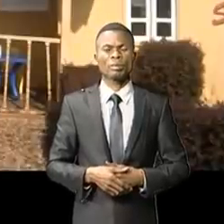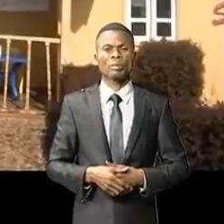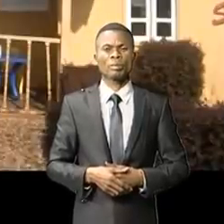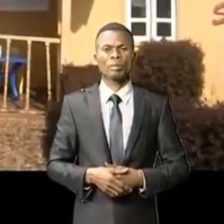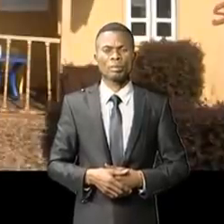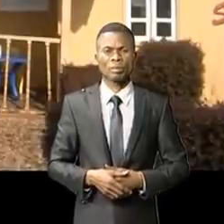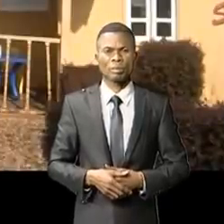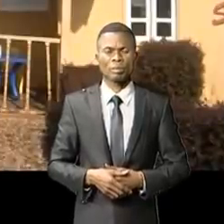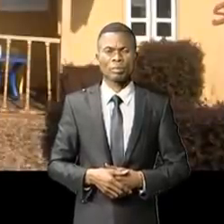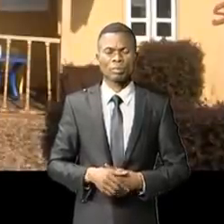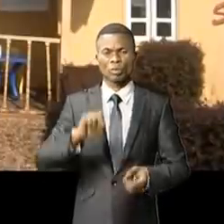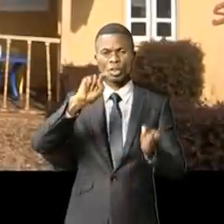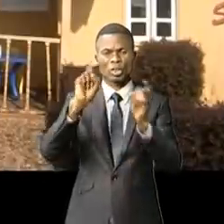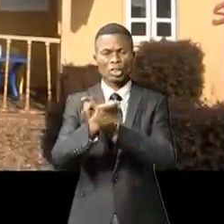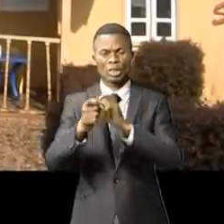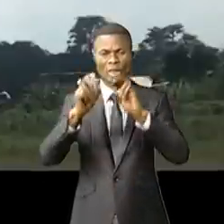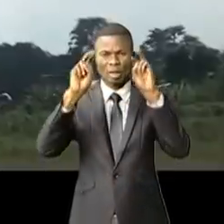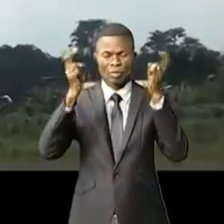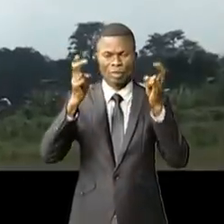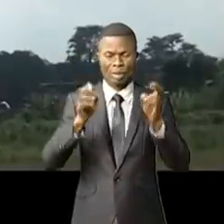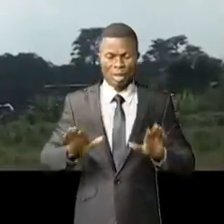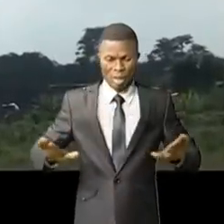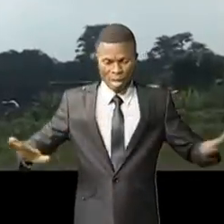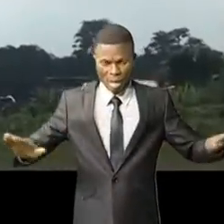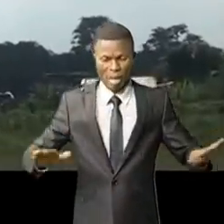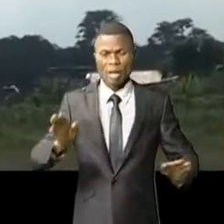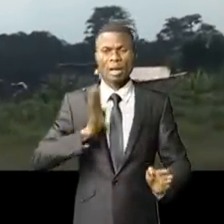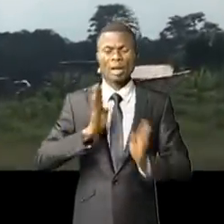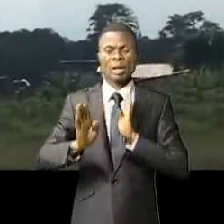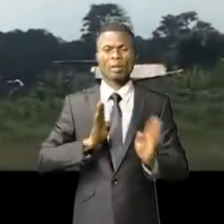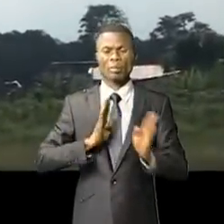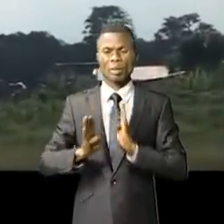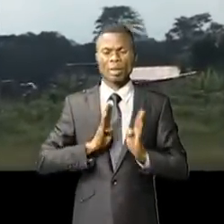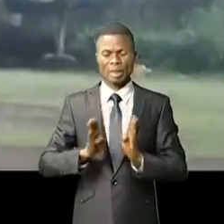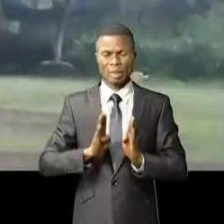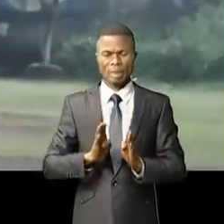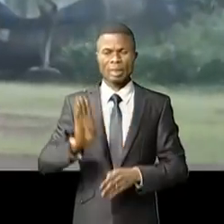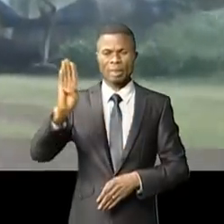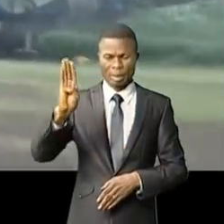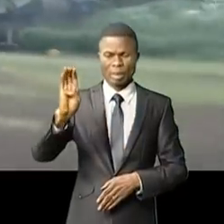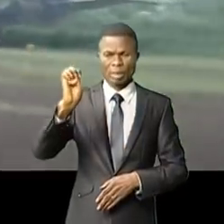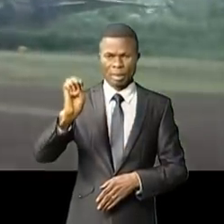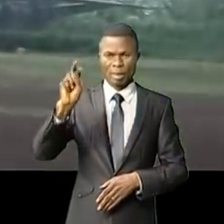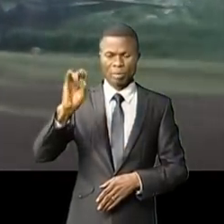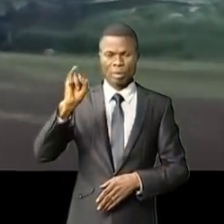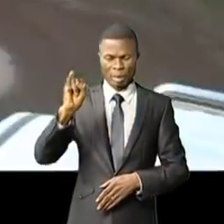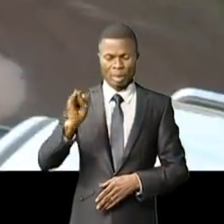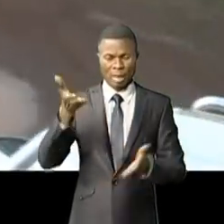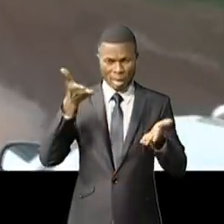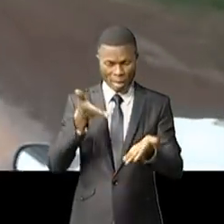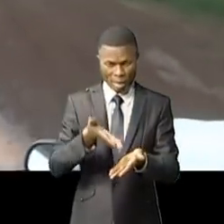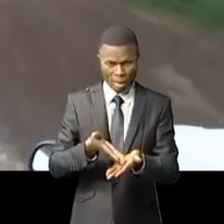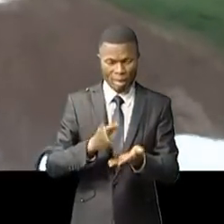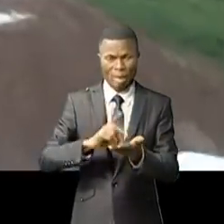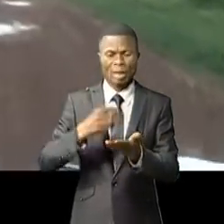La modernisation de l'aéroport de Béni-Mavivi dans la province du Nord-Kivu figure parmi les